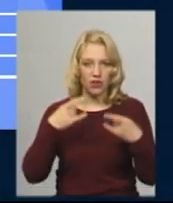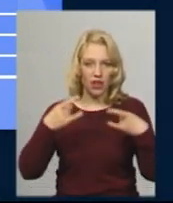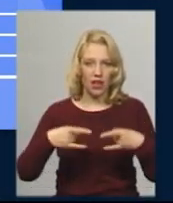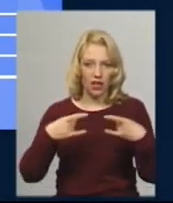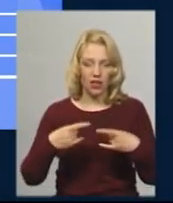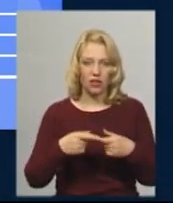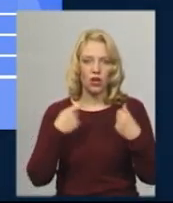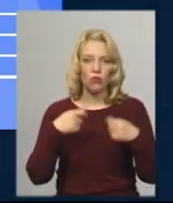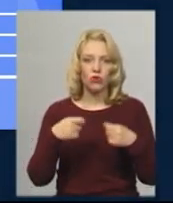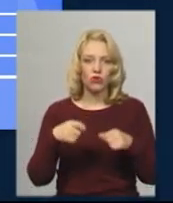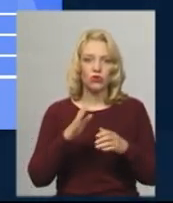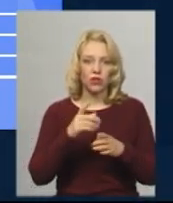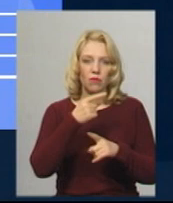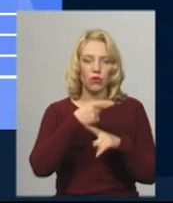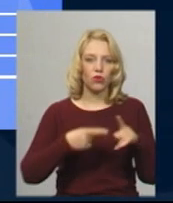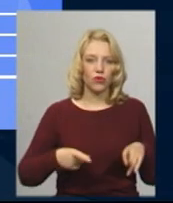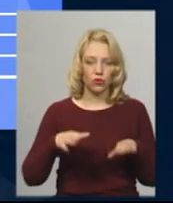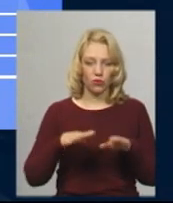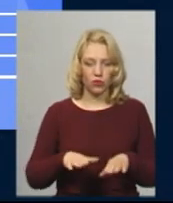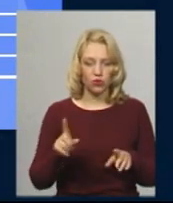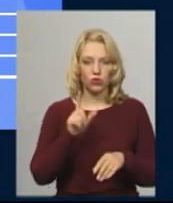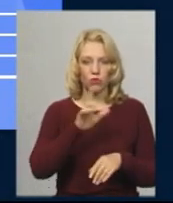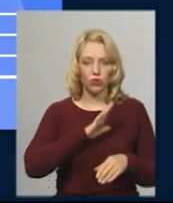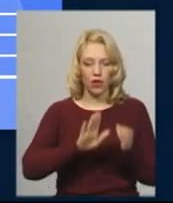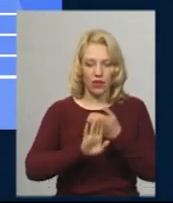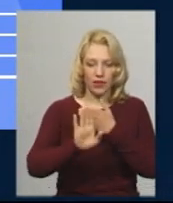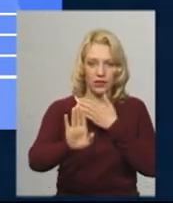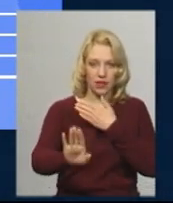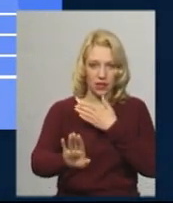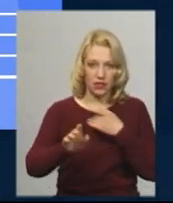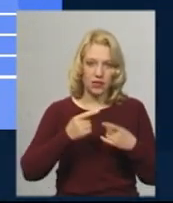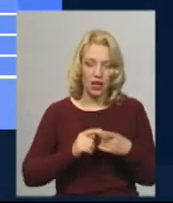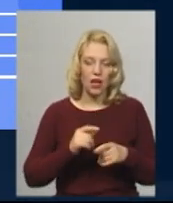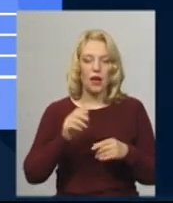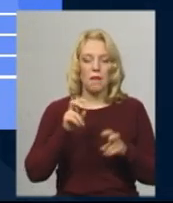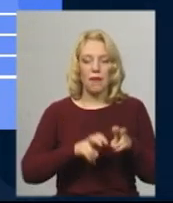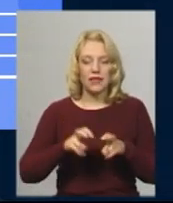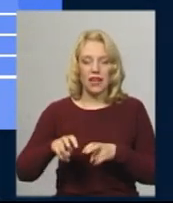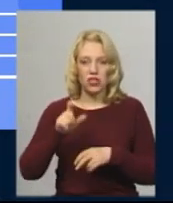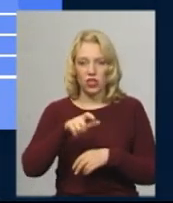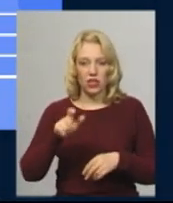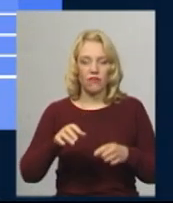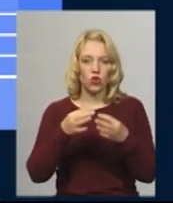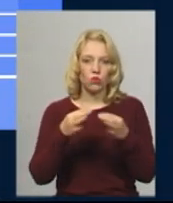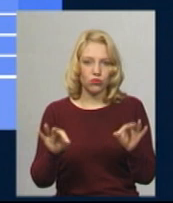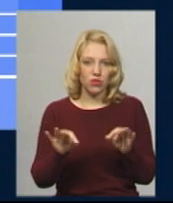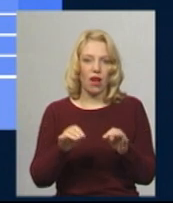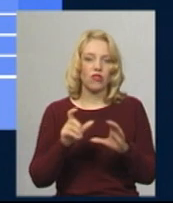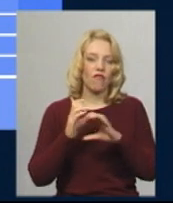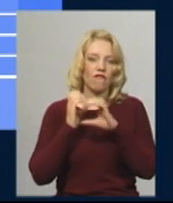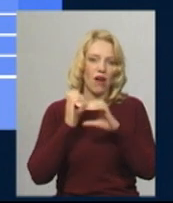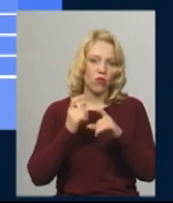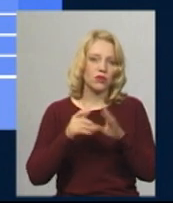тільки на половину місць у поїзді, щоб люди дотримувалися дистанції. Пасажирів допускають у вагони лише в масках та перевірятимуть